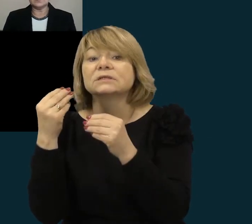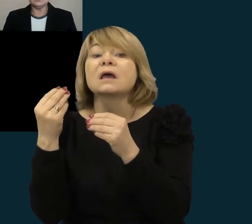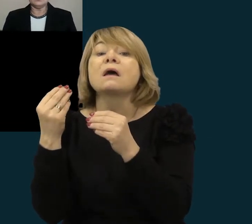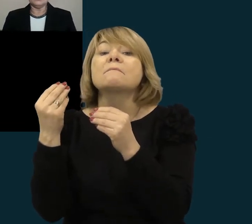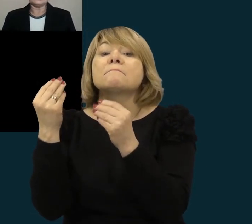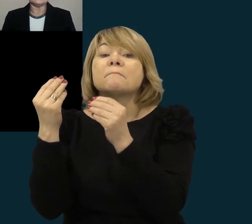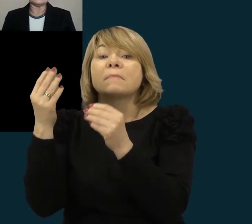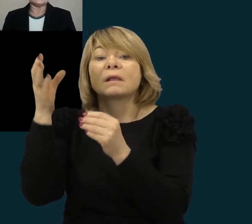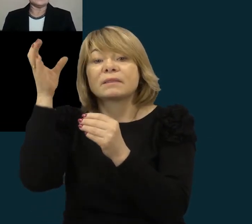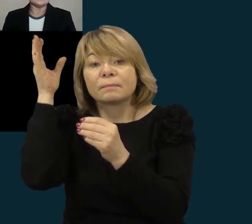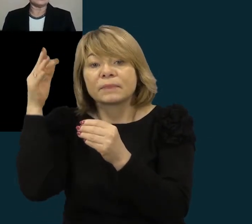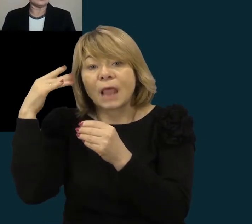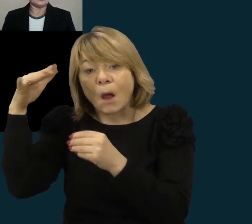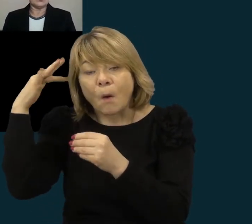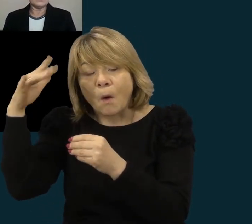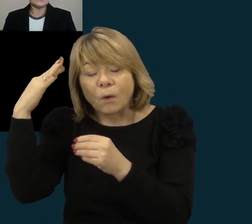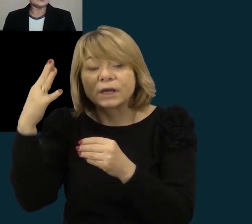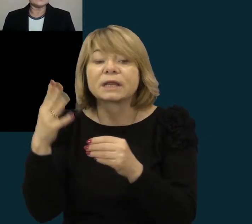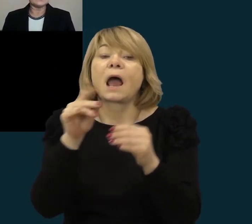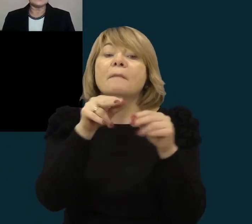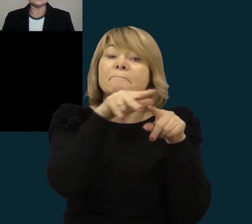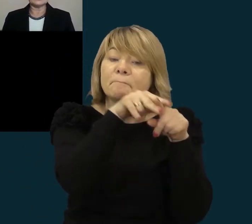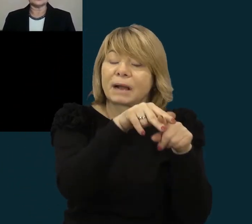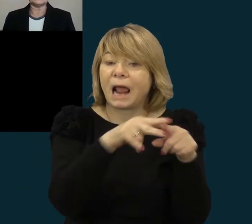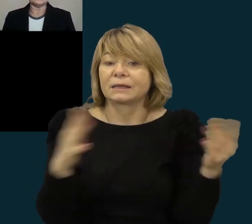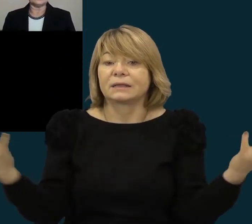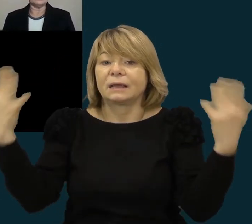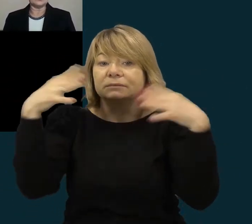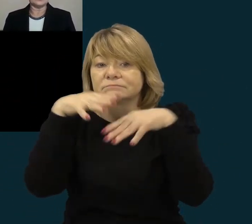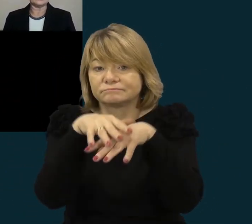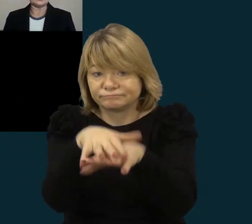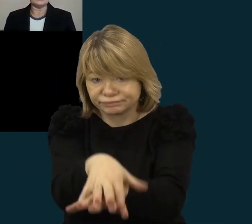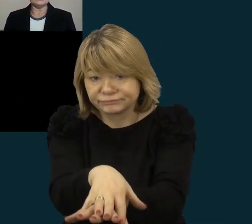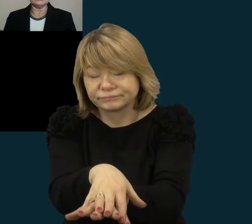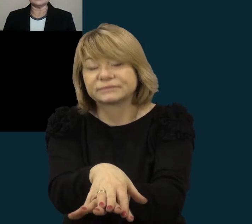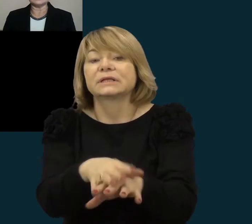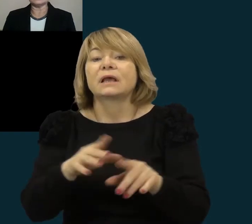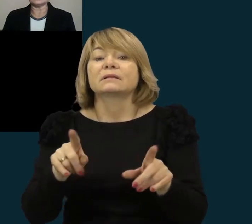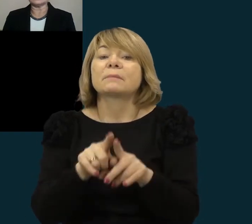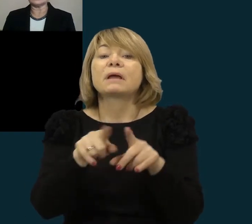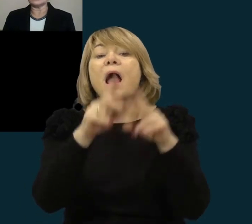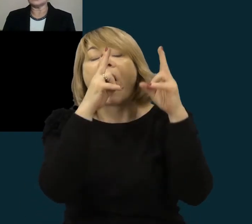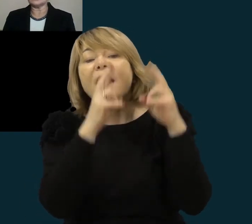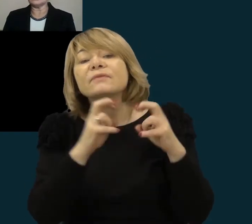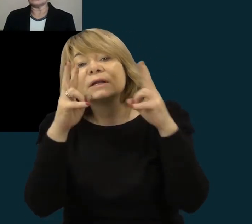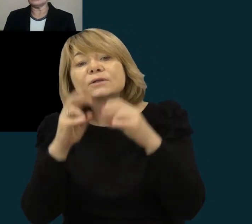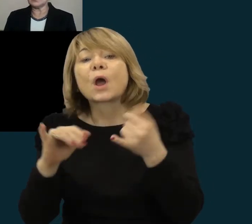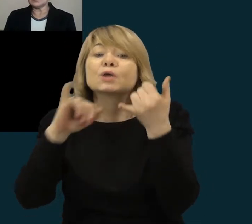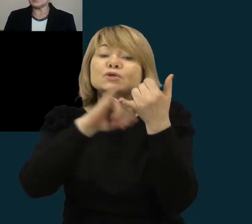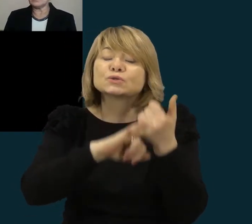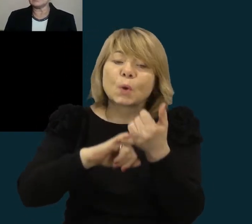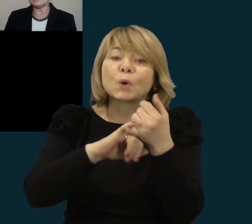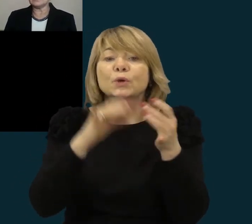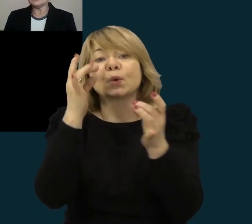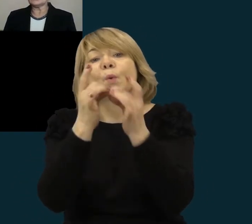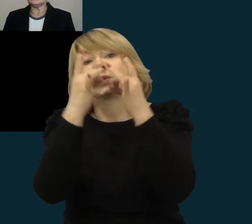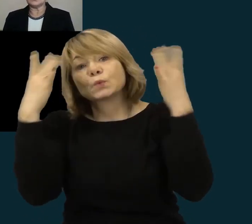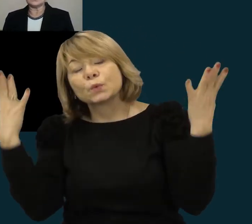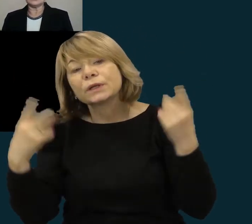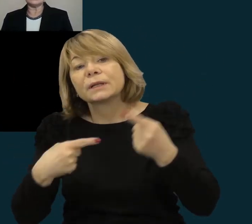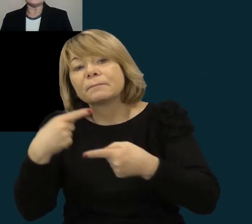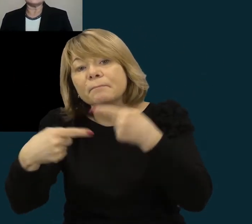veiklose, mokymasis jie su tikrovė ieškant sąsaryjų, tarp vaiktių ir iškinių, analizuojant istorinį, kultūrinį pavalgą,